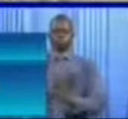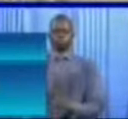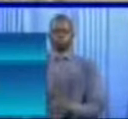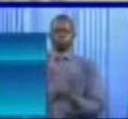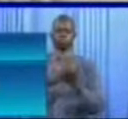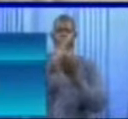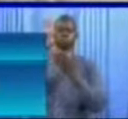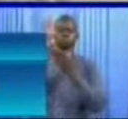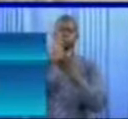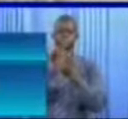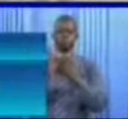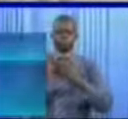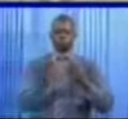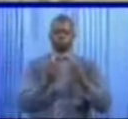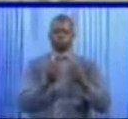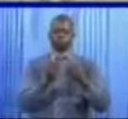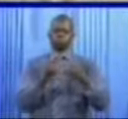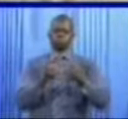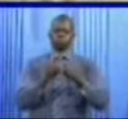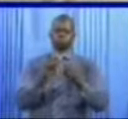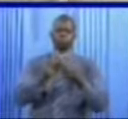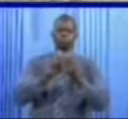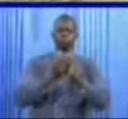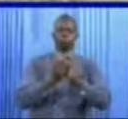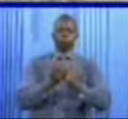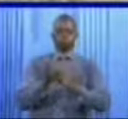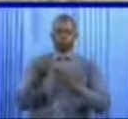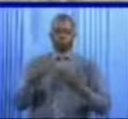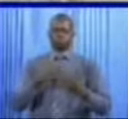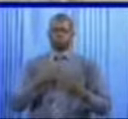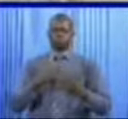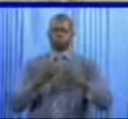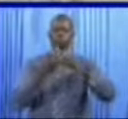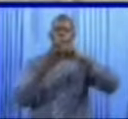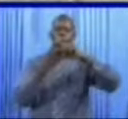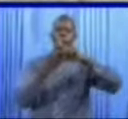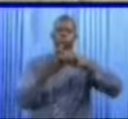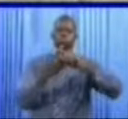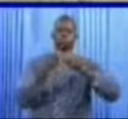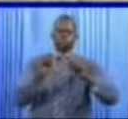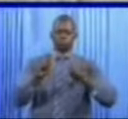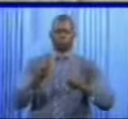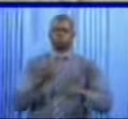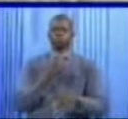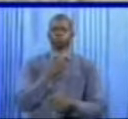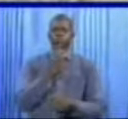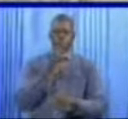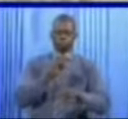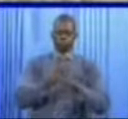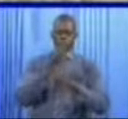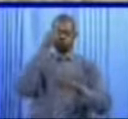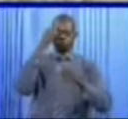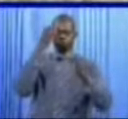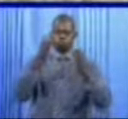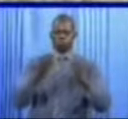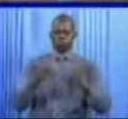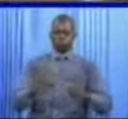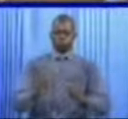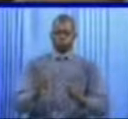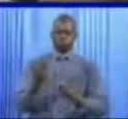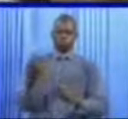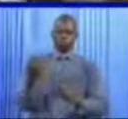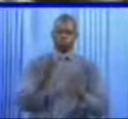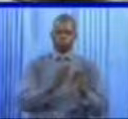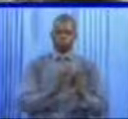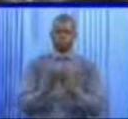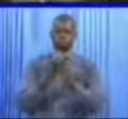le bilan, malgré un certain nombre de difficultés qu'il y a, je peux dire qu'il est positif, je peux dire que les artisans se sont engagés et restent toujours mobilisés.